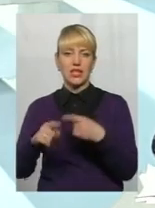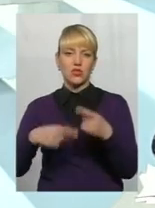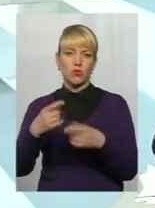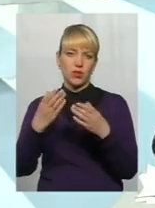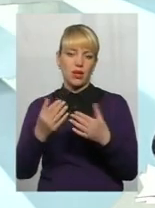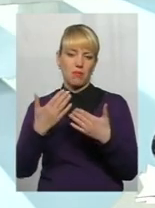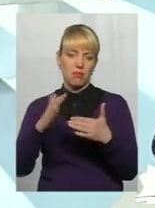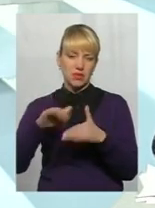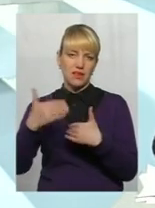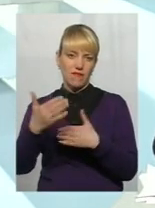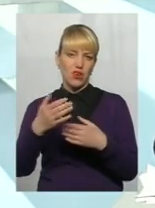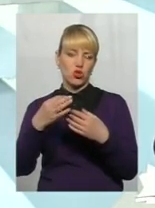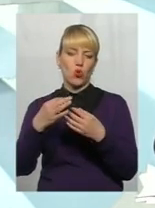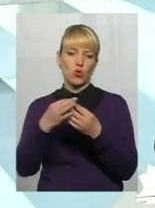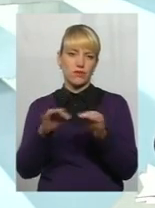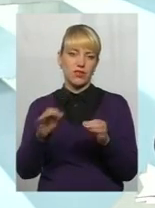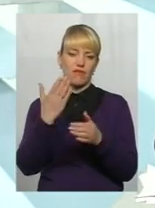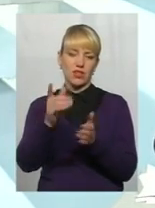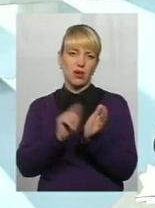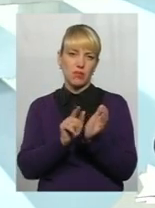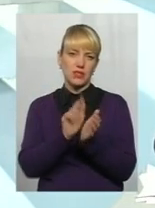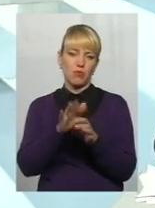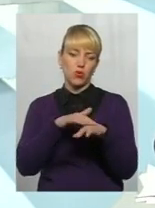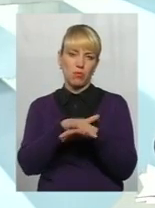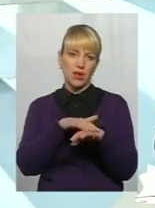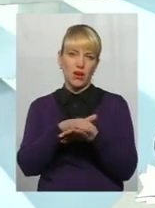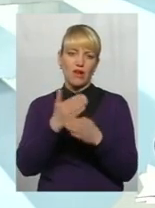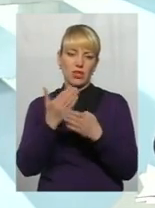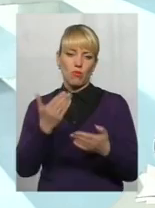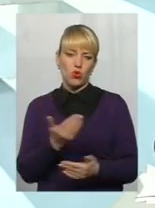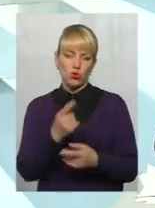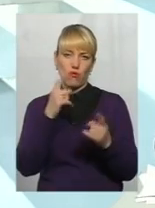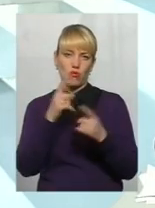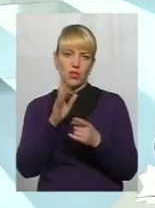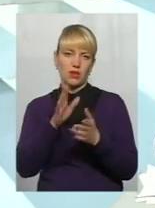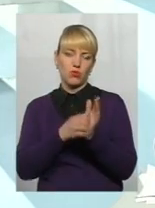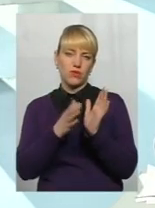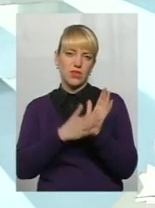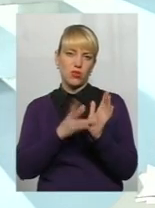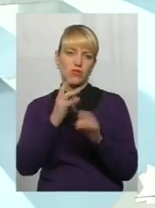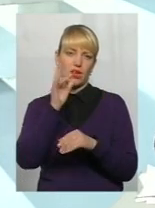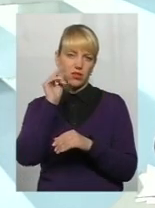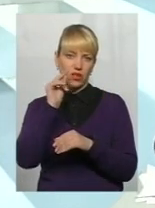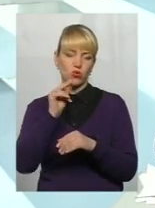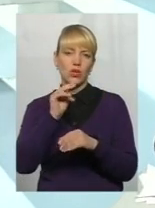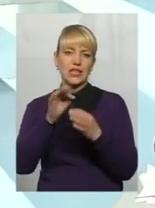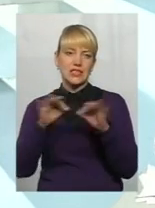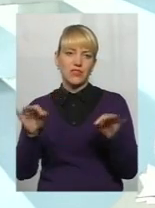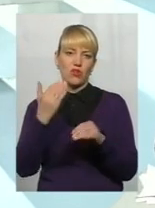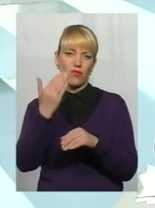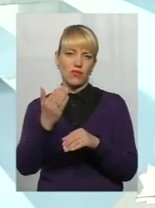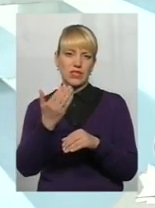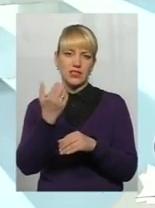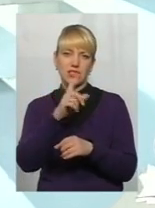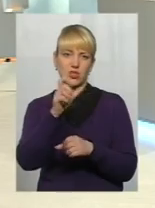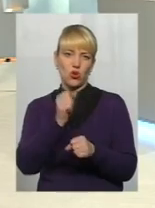звільнення вам пенсію буде перераховано від того прожиткового мінімуму, який буде встановлений на дату звільнення вас з роботи.